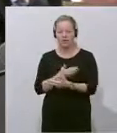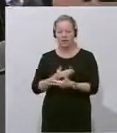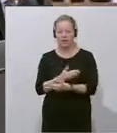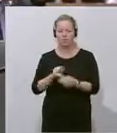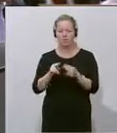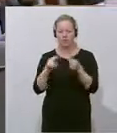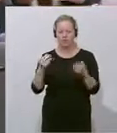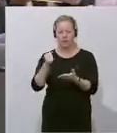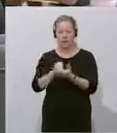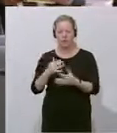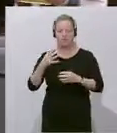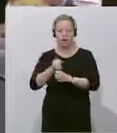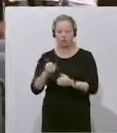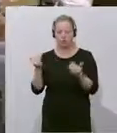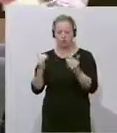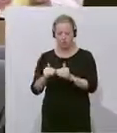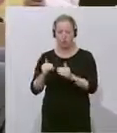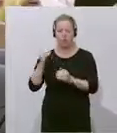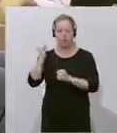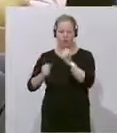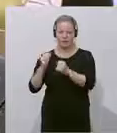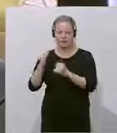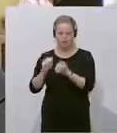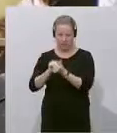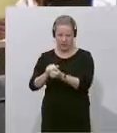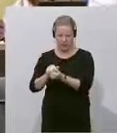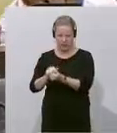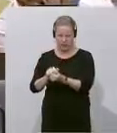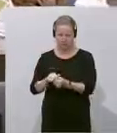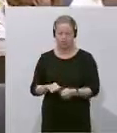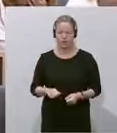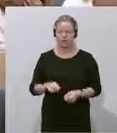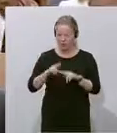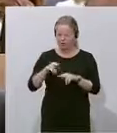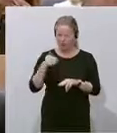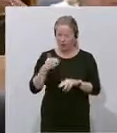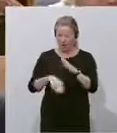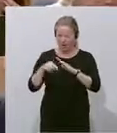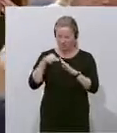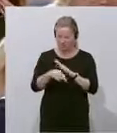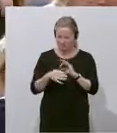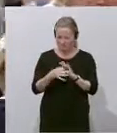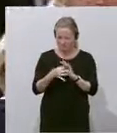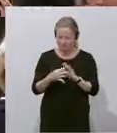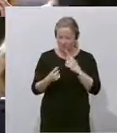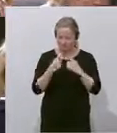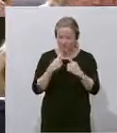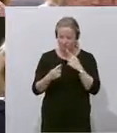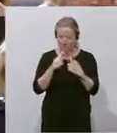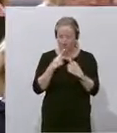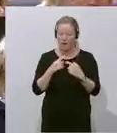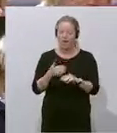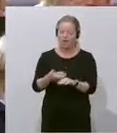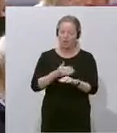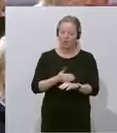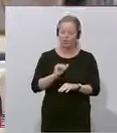Bundesamtes für Verfassungsschutz und Terrorismusbekämpfung. Auf das komme ich dann noch zurück, weil da ist was passiert. Aber